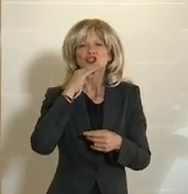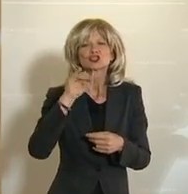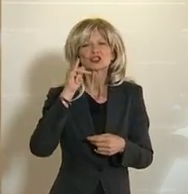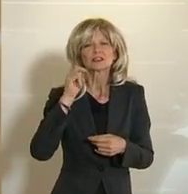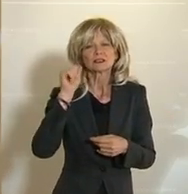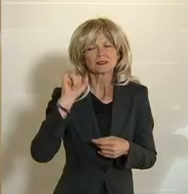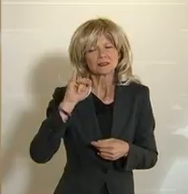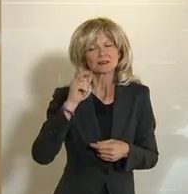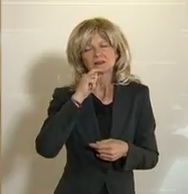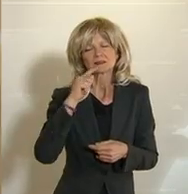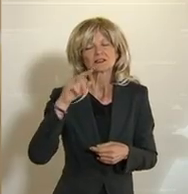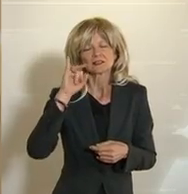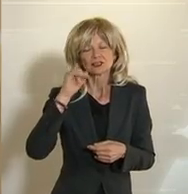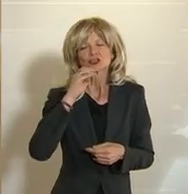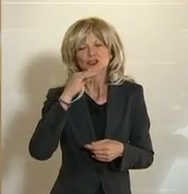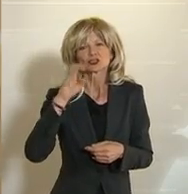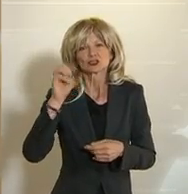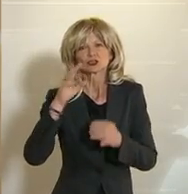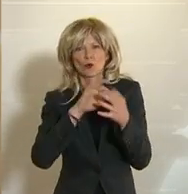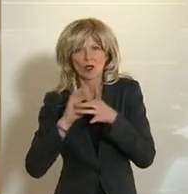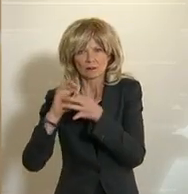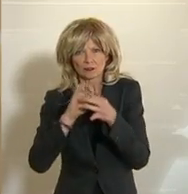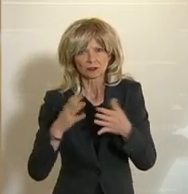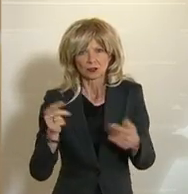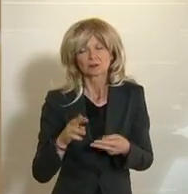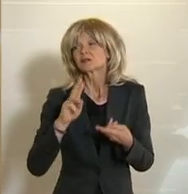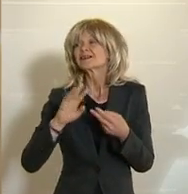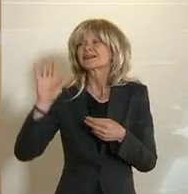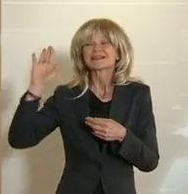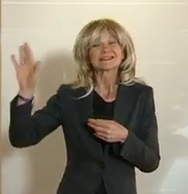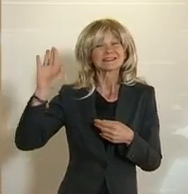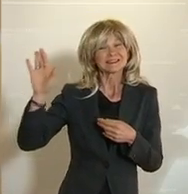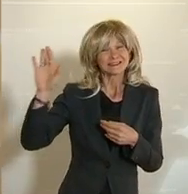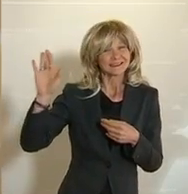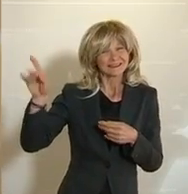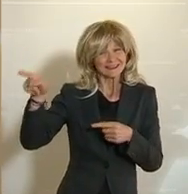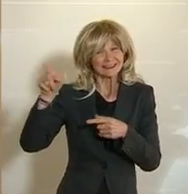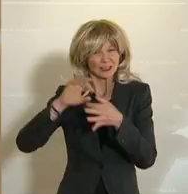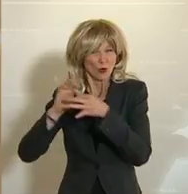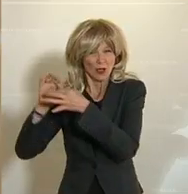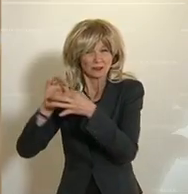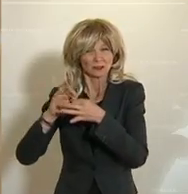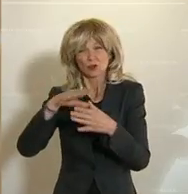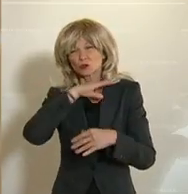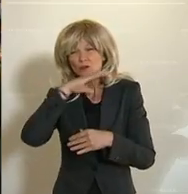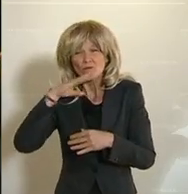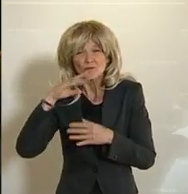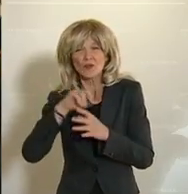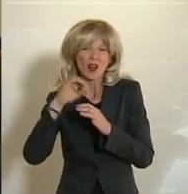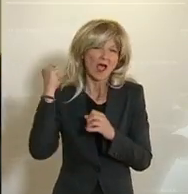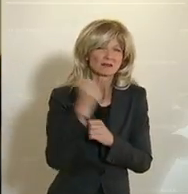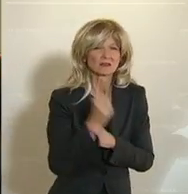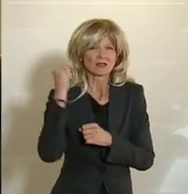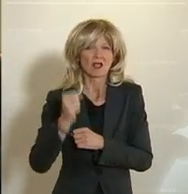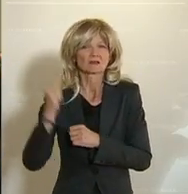Organisation, auf deren Konto viele, viele Attentate gehen. Die Hispola ist aber